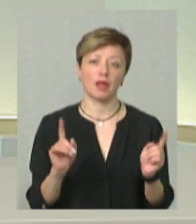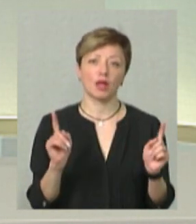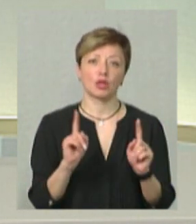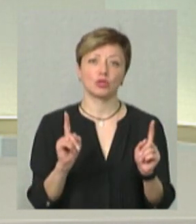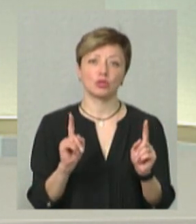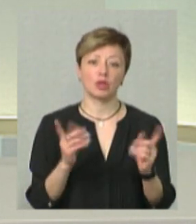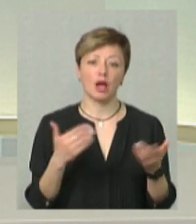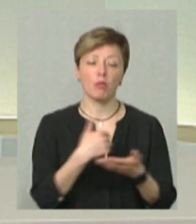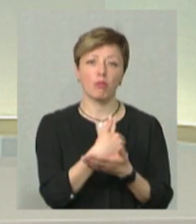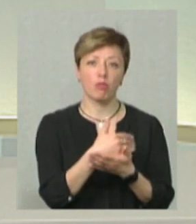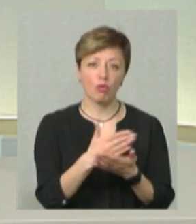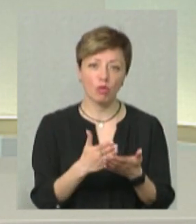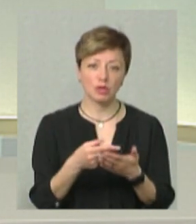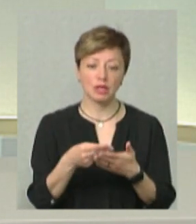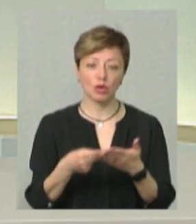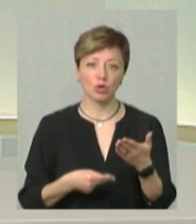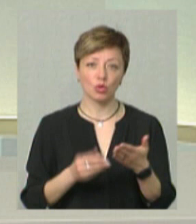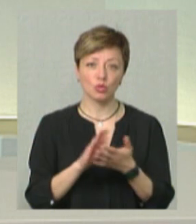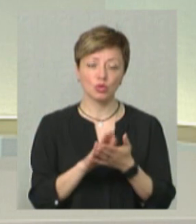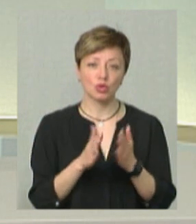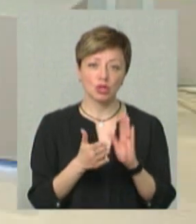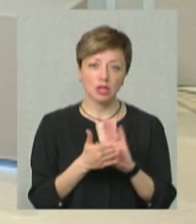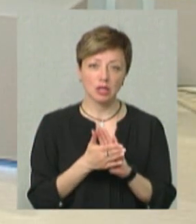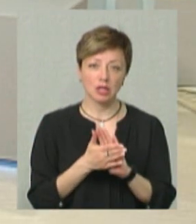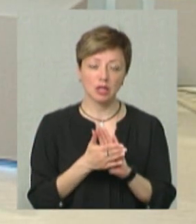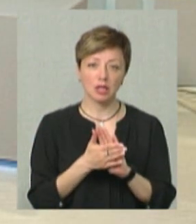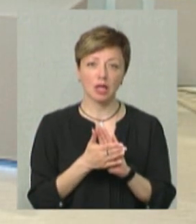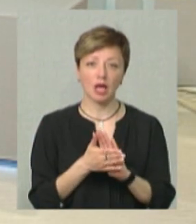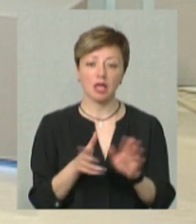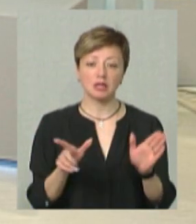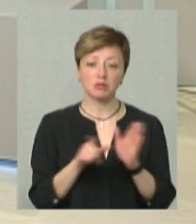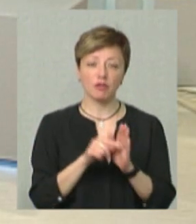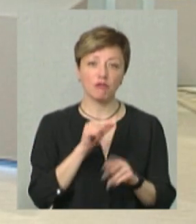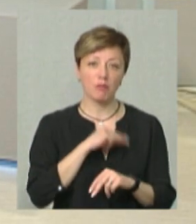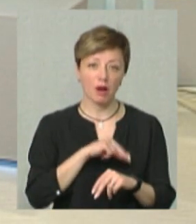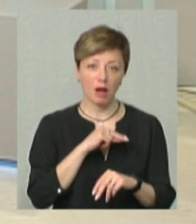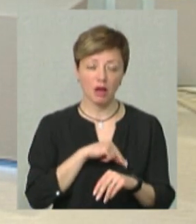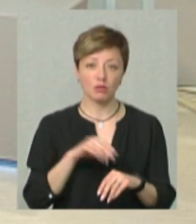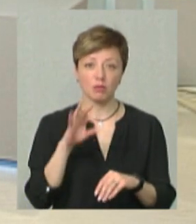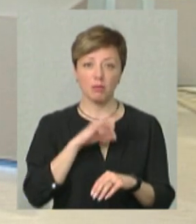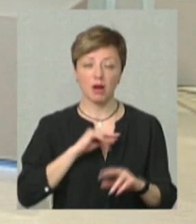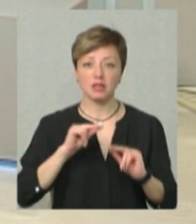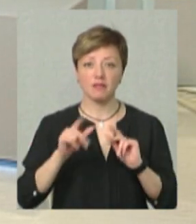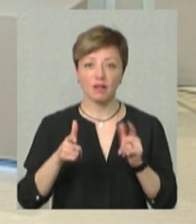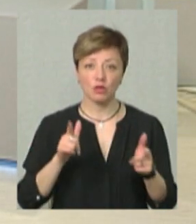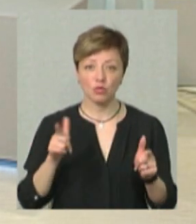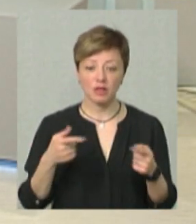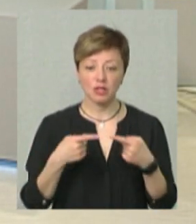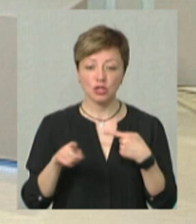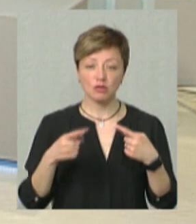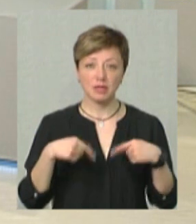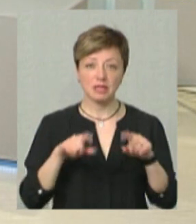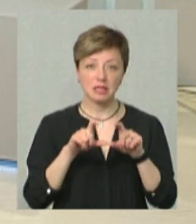які послуги, заключити те, що про співпрацю і про працевлаштування з іншими